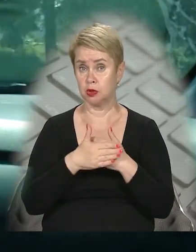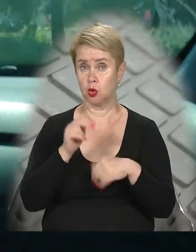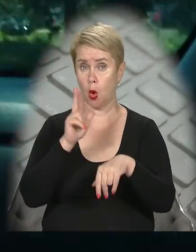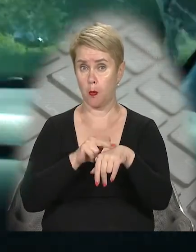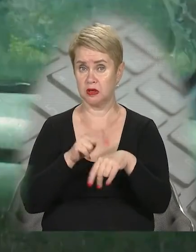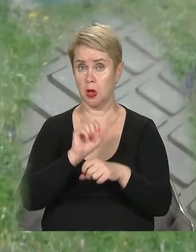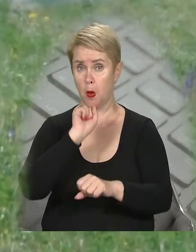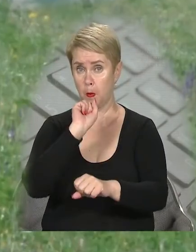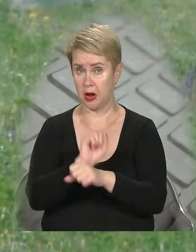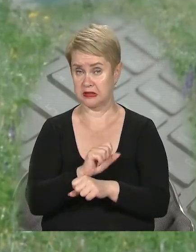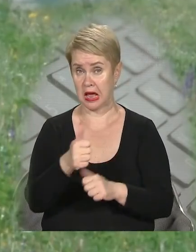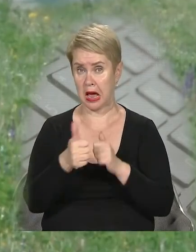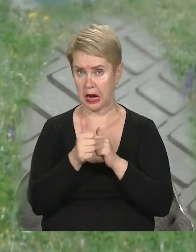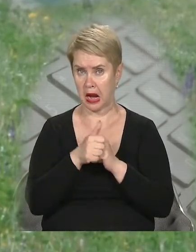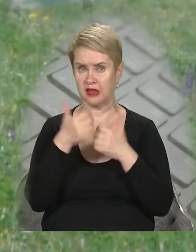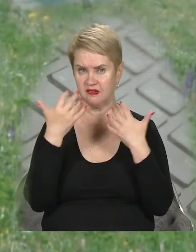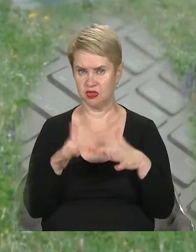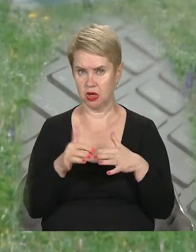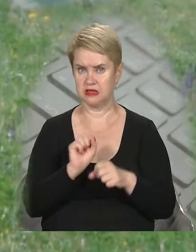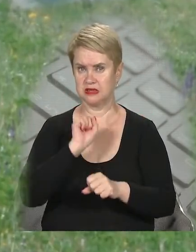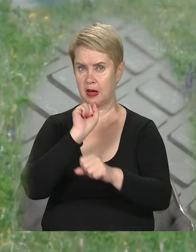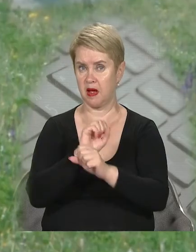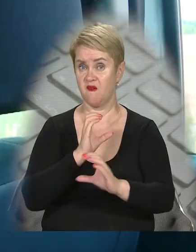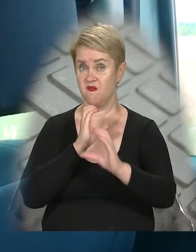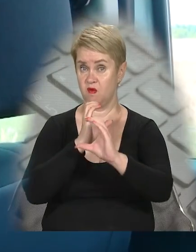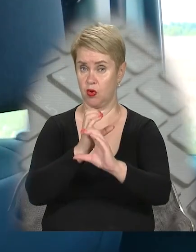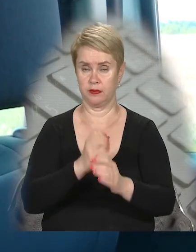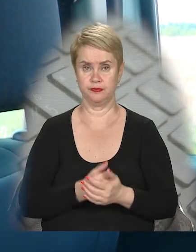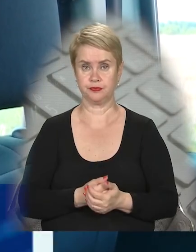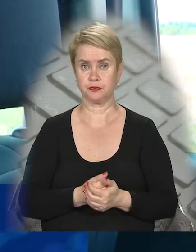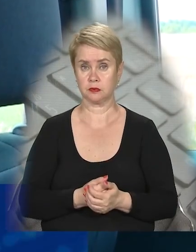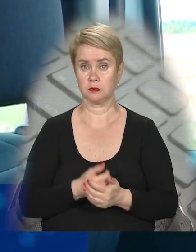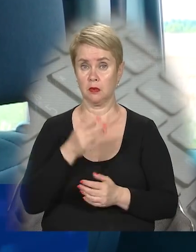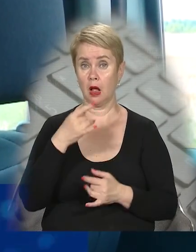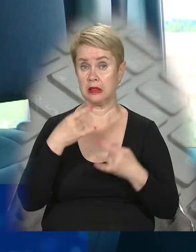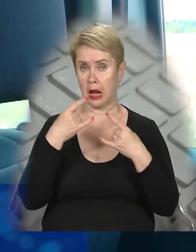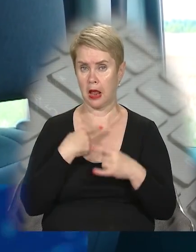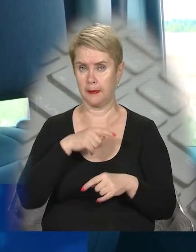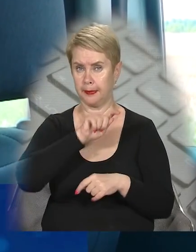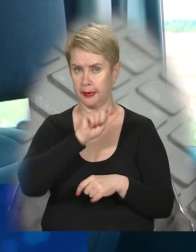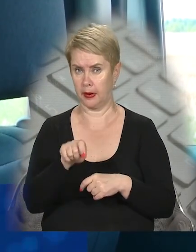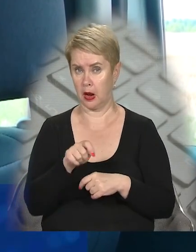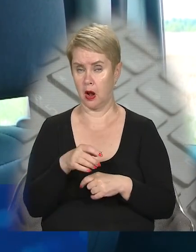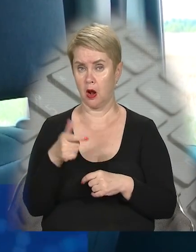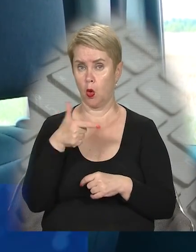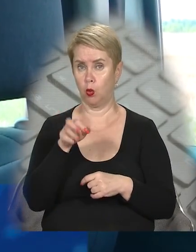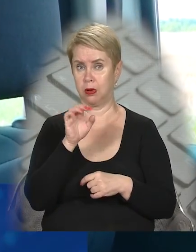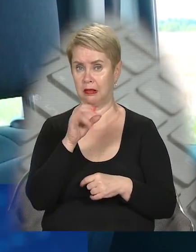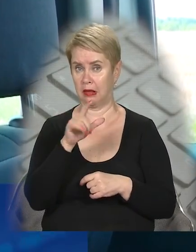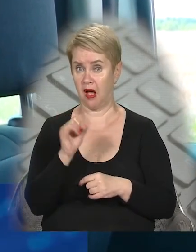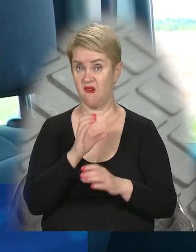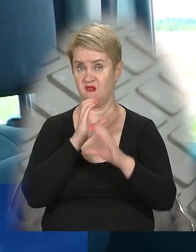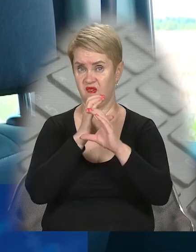поліцейського поста, поряд з яким вже запарковані фури. Власне, ми тільки-но проїхали поліцейський пост в районі Губиніхи.